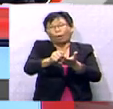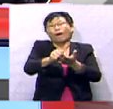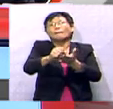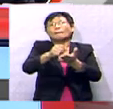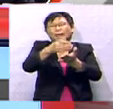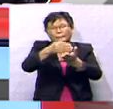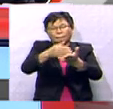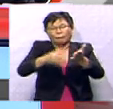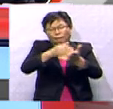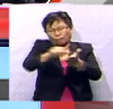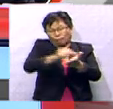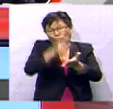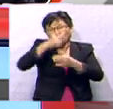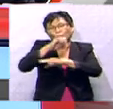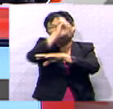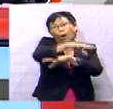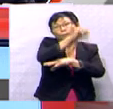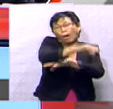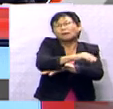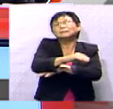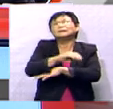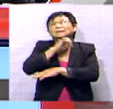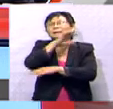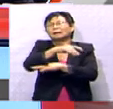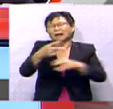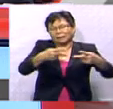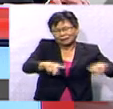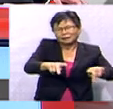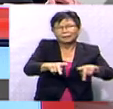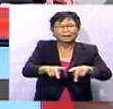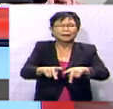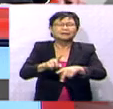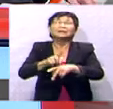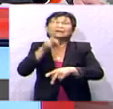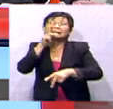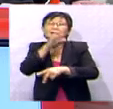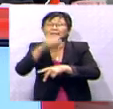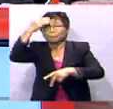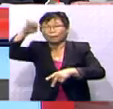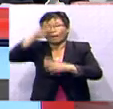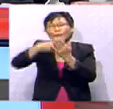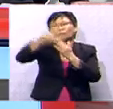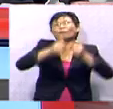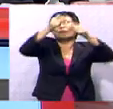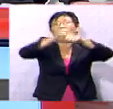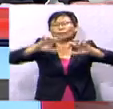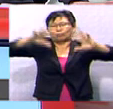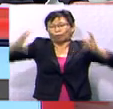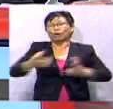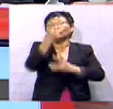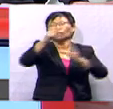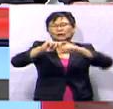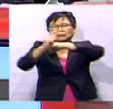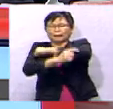secara berperingkat untuk pembuangan sampah yang diasingkan dari premis di Kedah dan Perlis. Projek pertama di dunia itu memilih dua